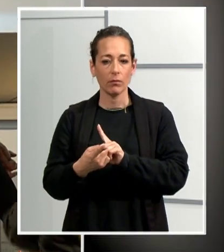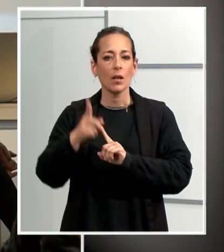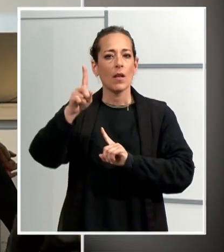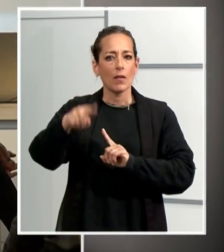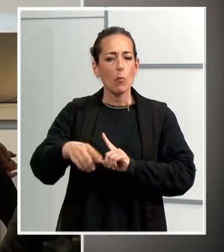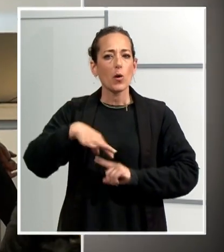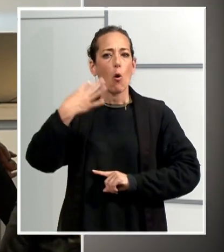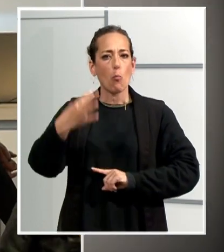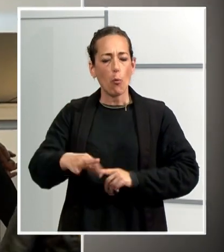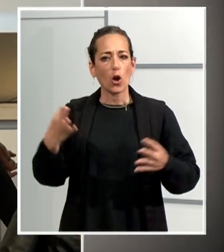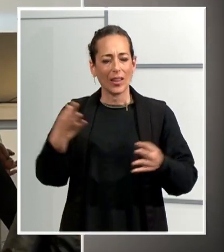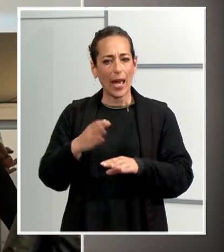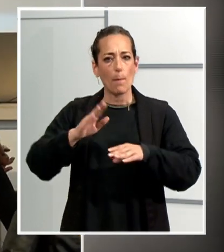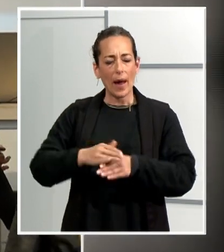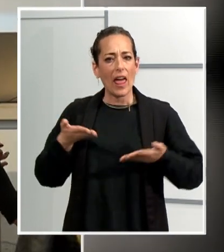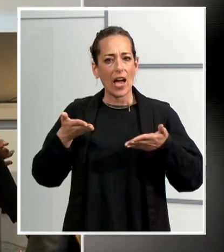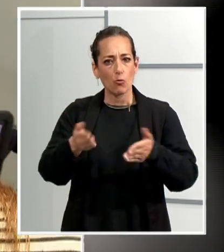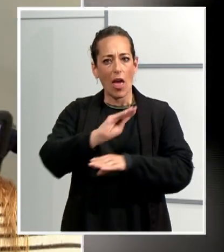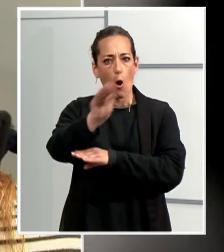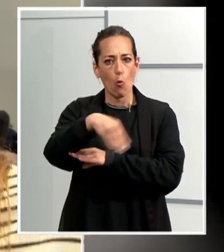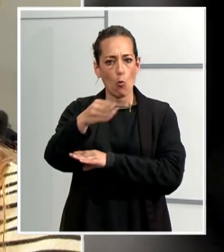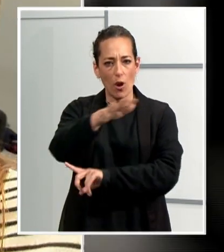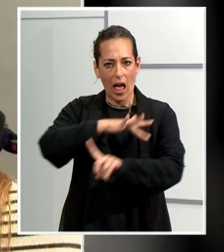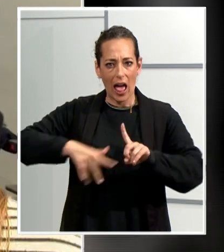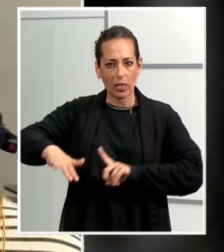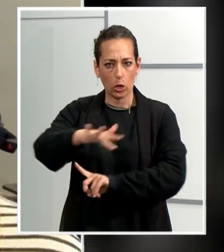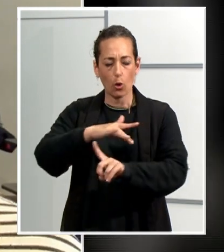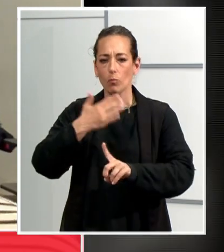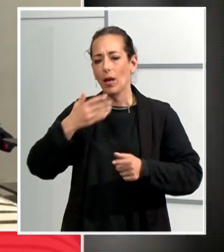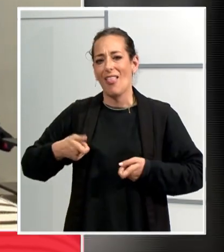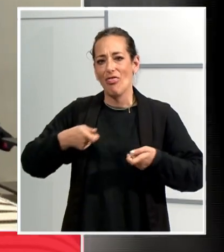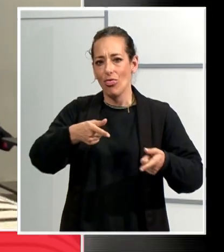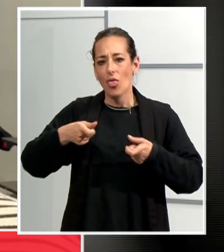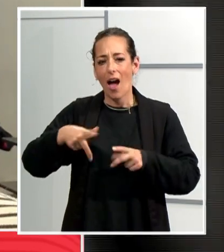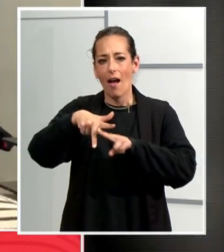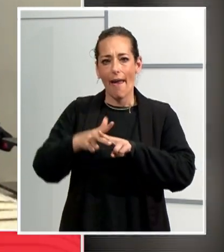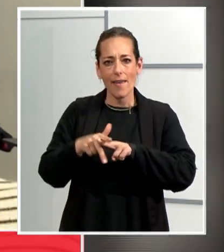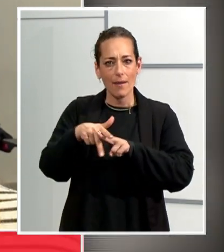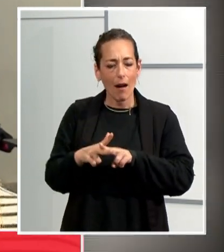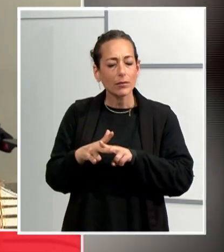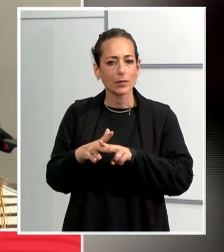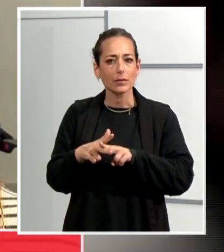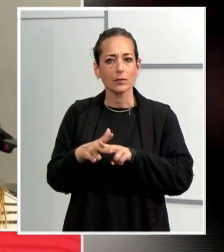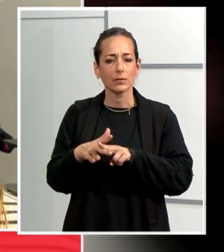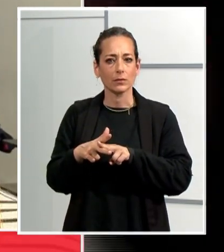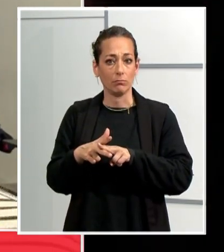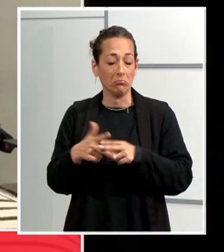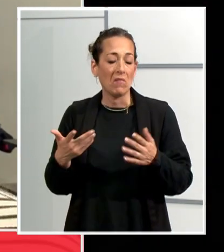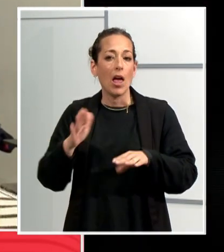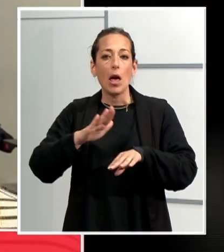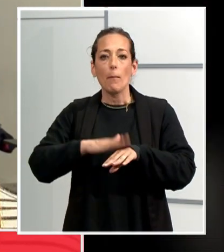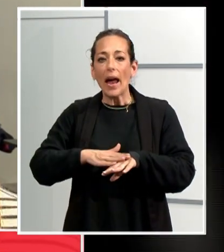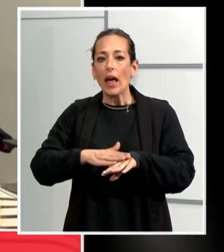aportacions a la cura de l'entorn. Donar eines a la població per a prendre decisions